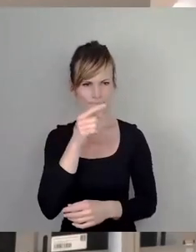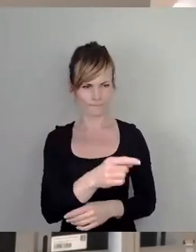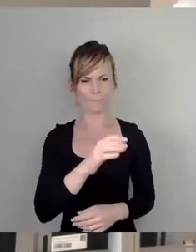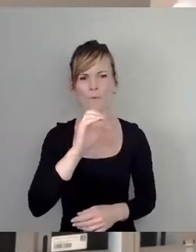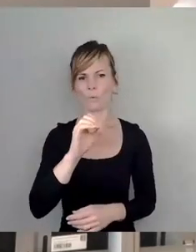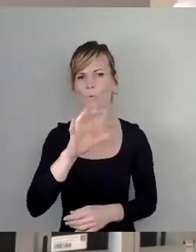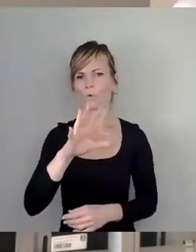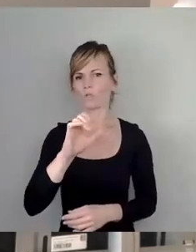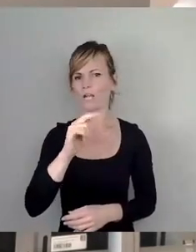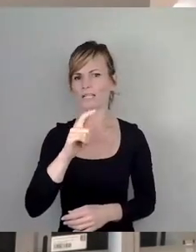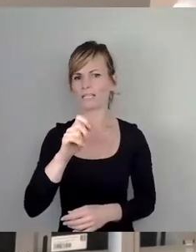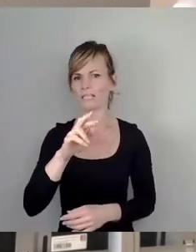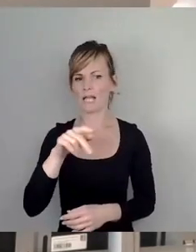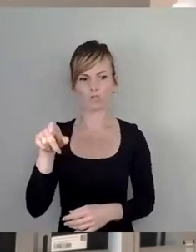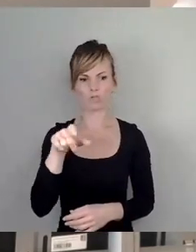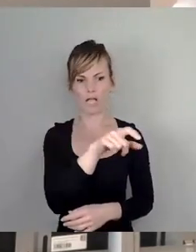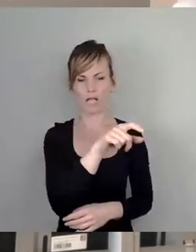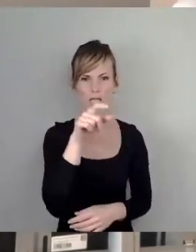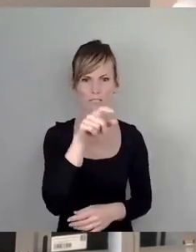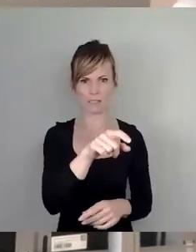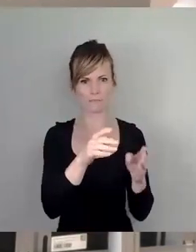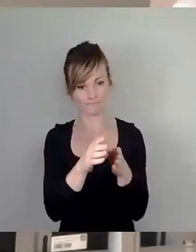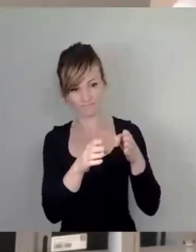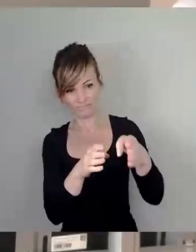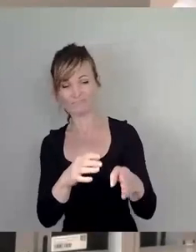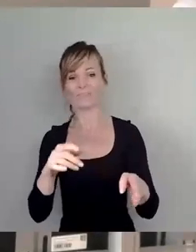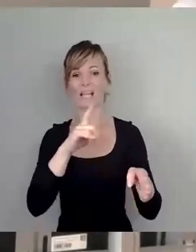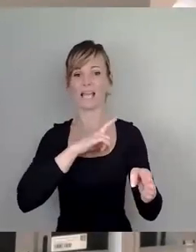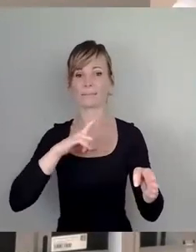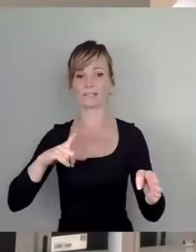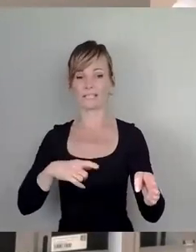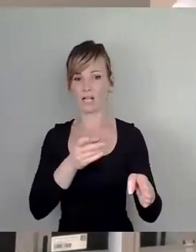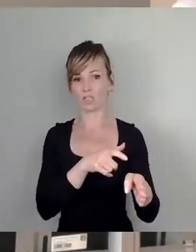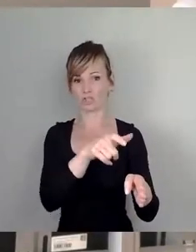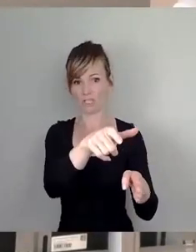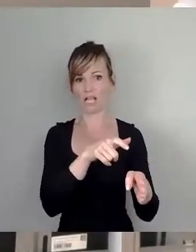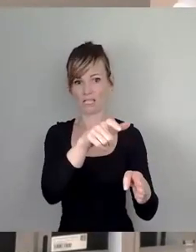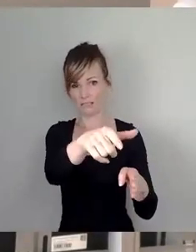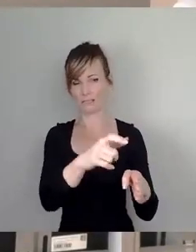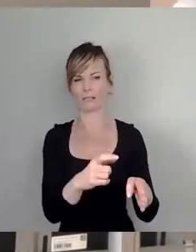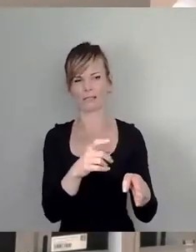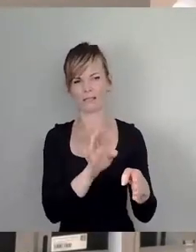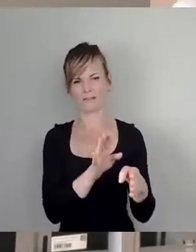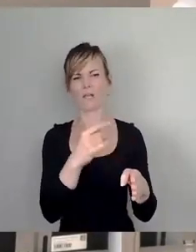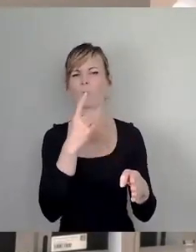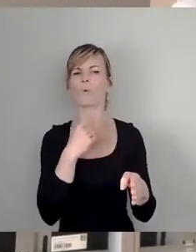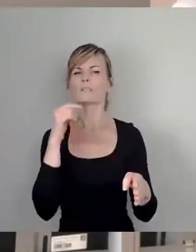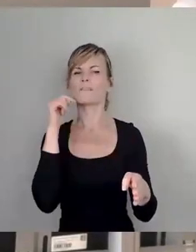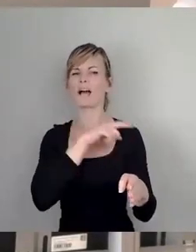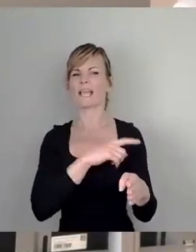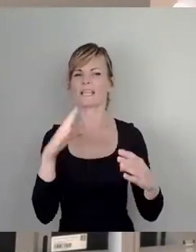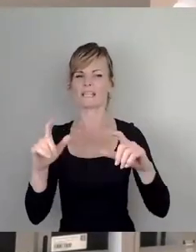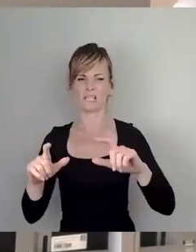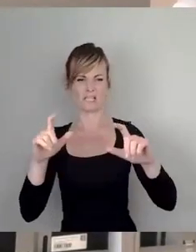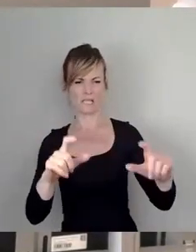und da steht zur Leipziger Straße so ein rot-weiß geschrägtes Ding. Und dann steht zwischen der Oscherzer